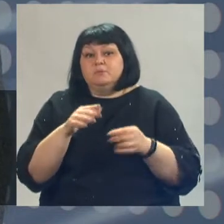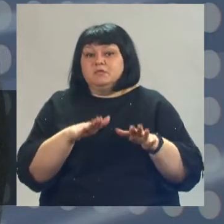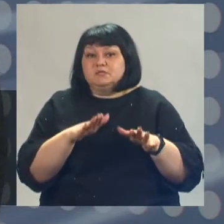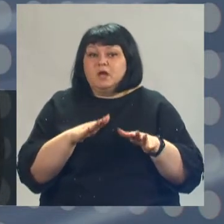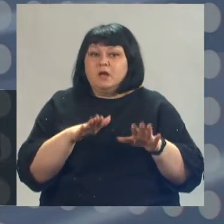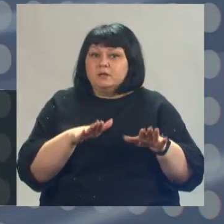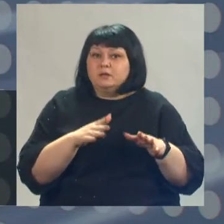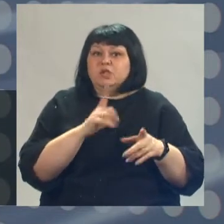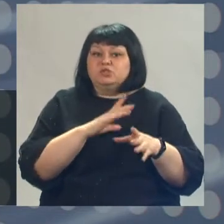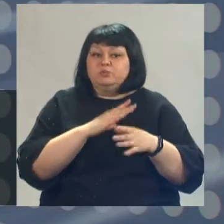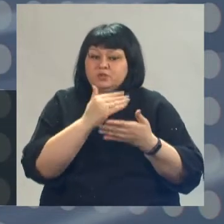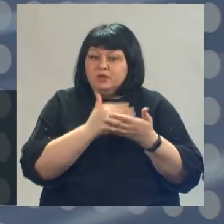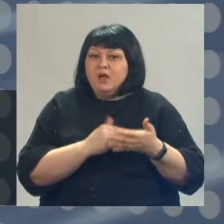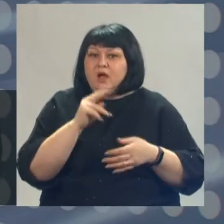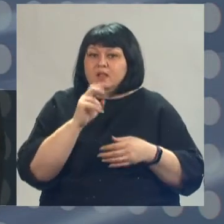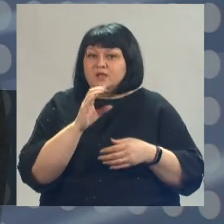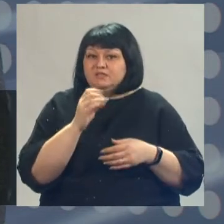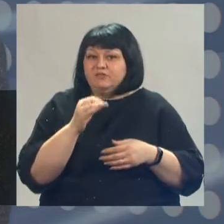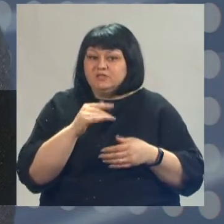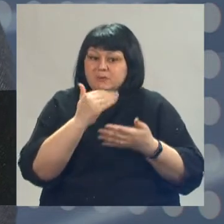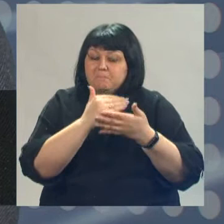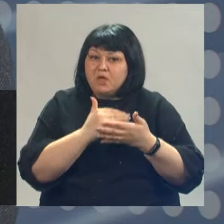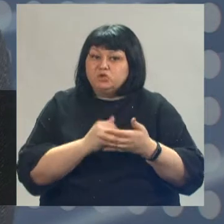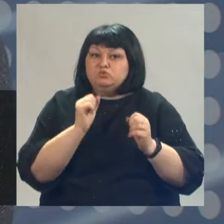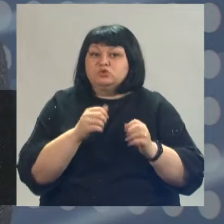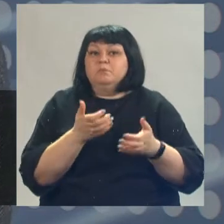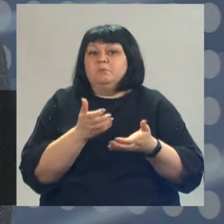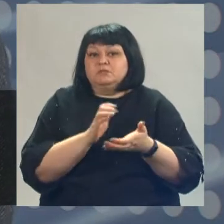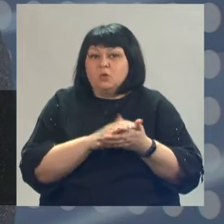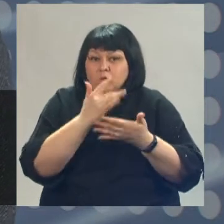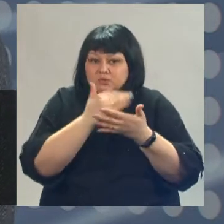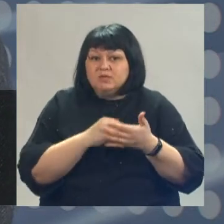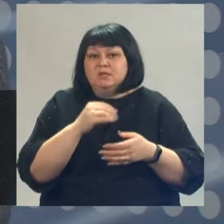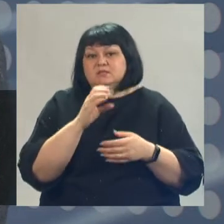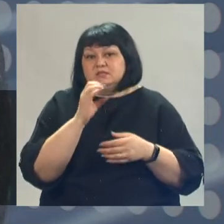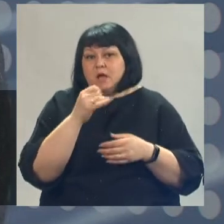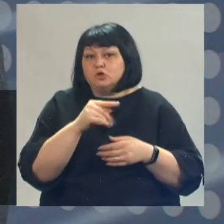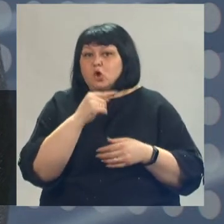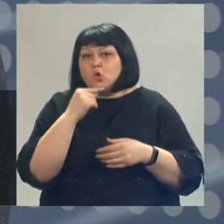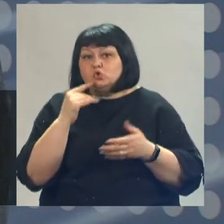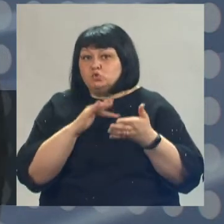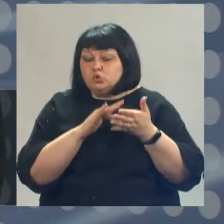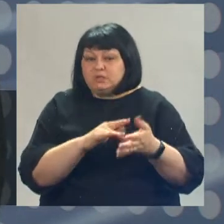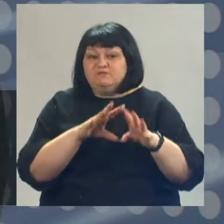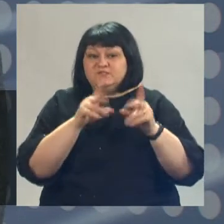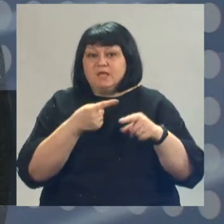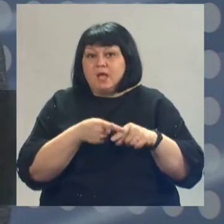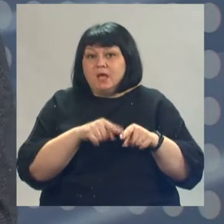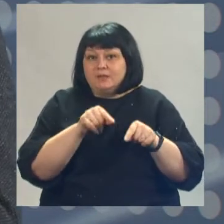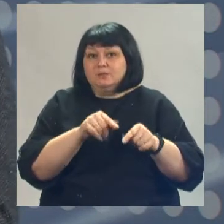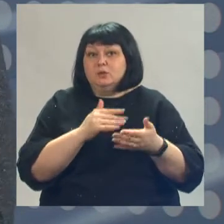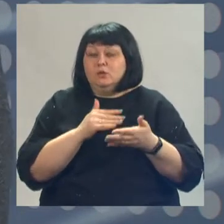быть тоже классифицированы. Перечень этих мест размещения можно найти на сайте Ростуризма. И все эти путешествия